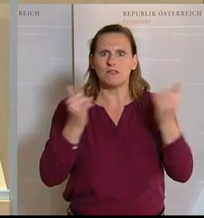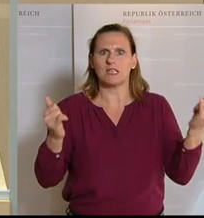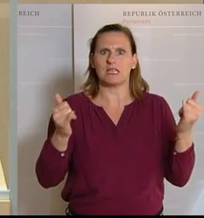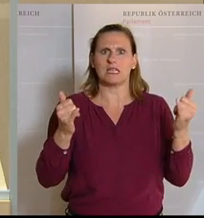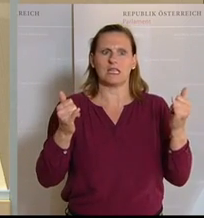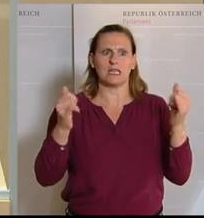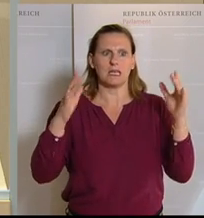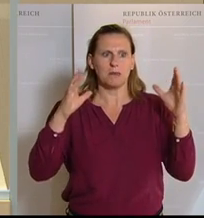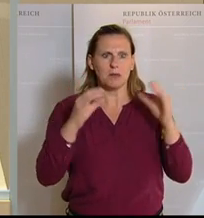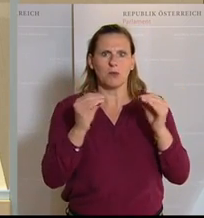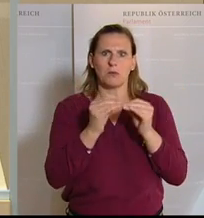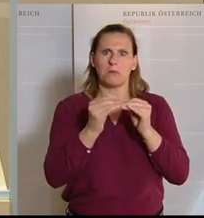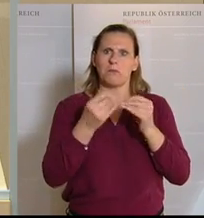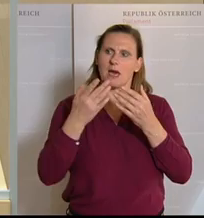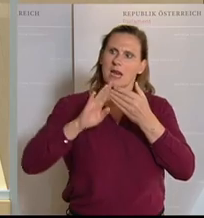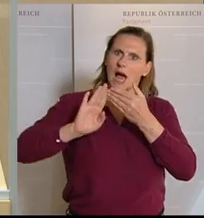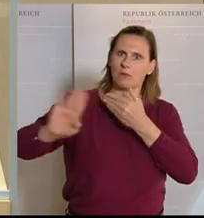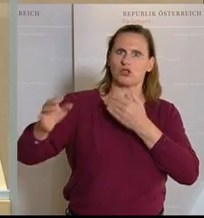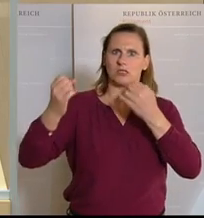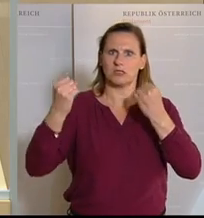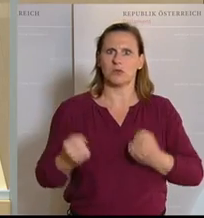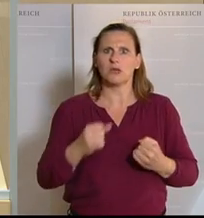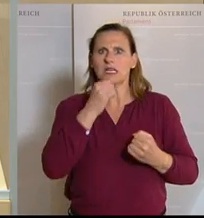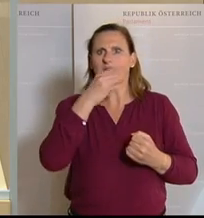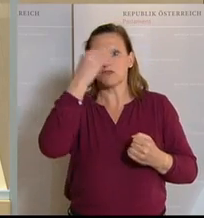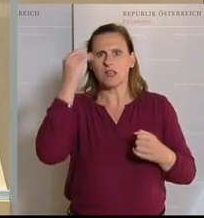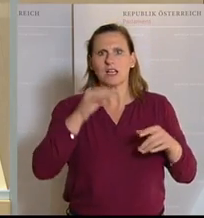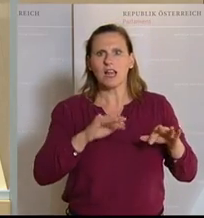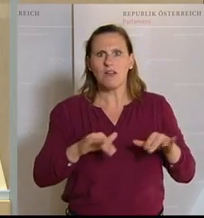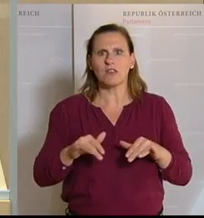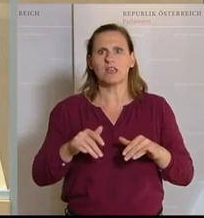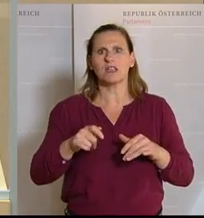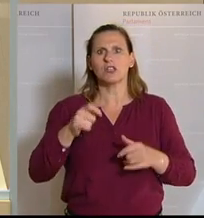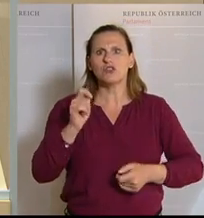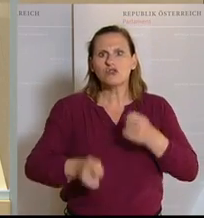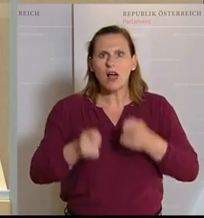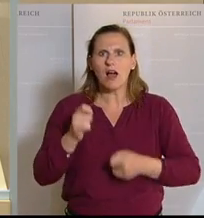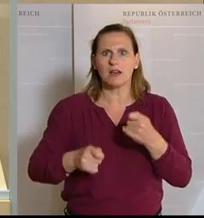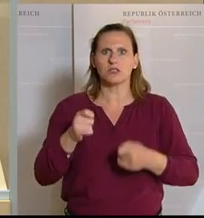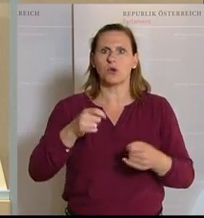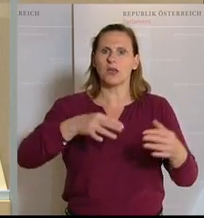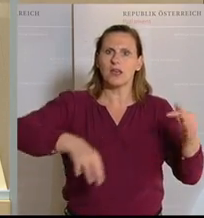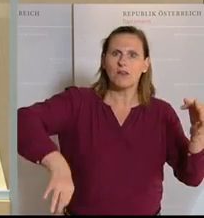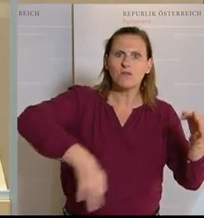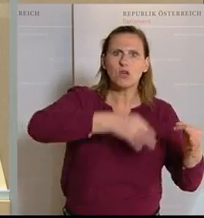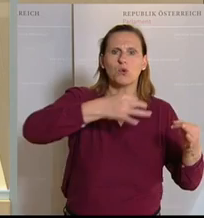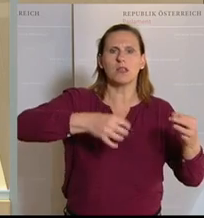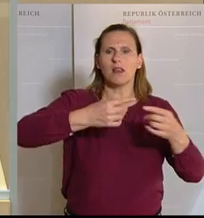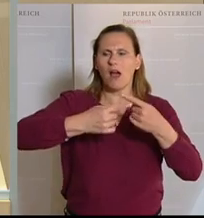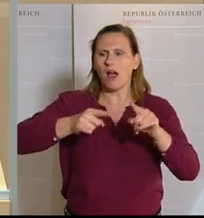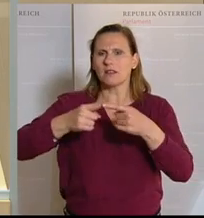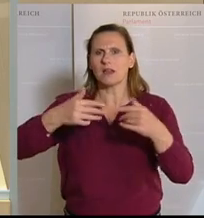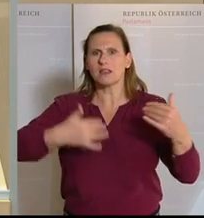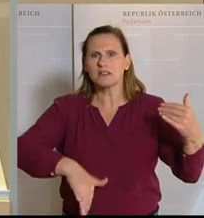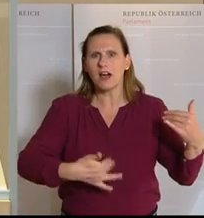mehr Abstand halten. Nicht zu vergessen, Klavier, Gitarre, Schlagzeug, Geige, Haarfe, Ziehharmoniker, Violine, E-Gitarre, Kiebert. Das alles